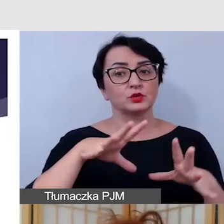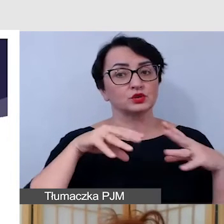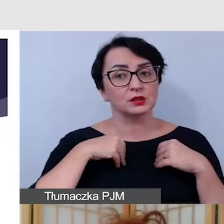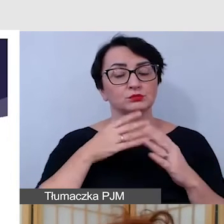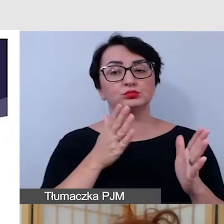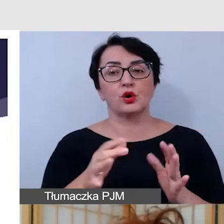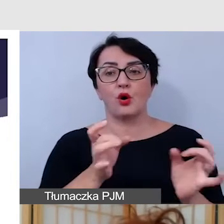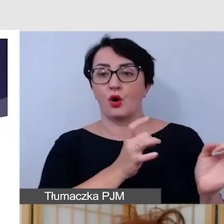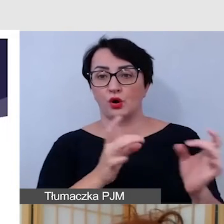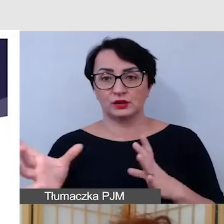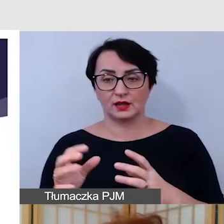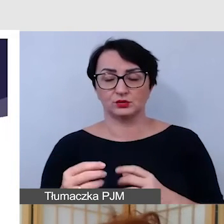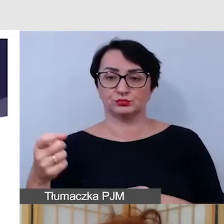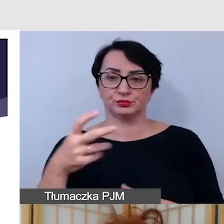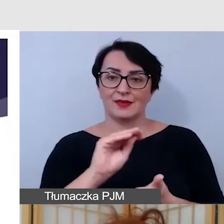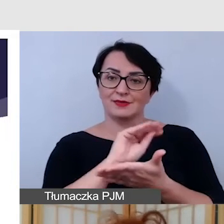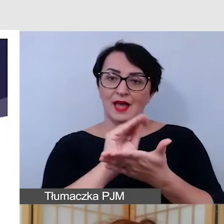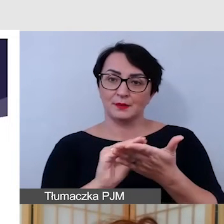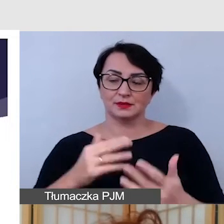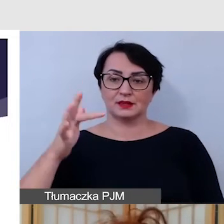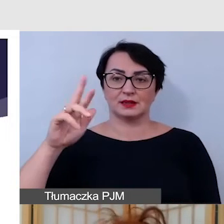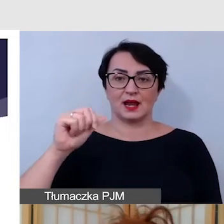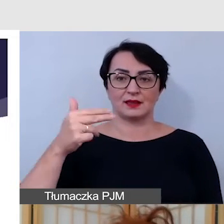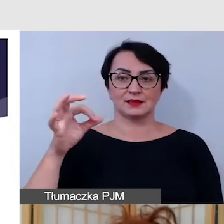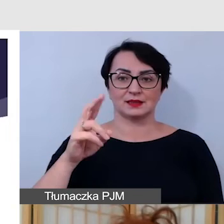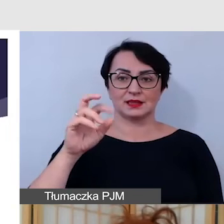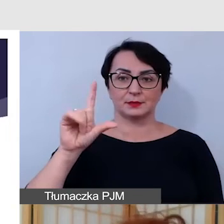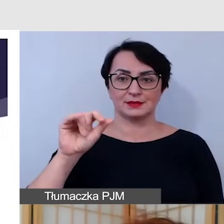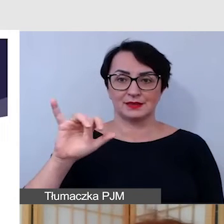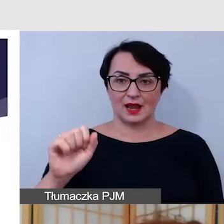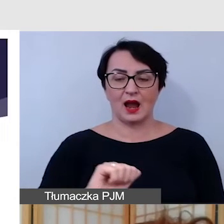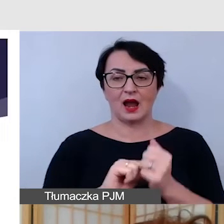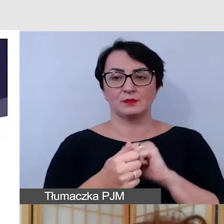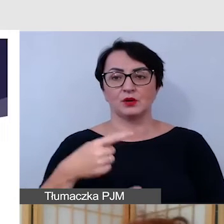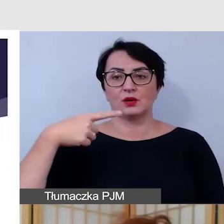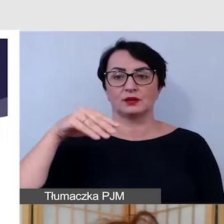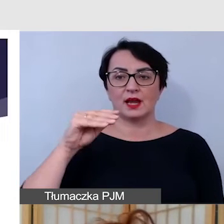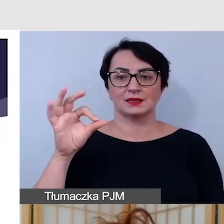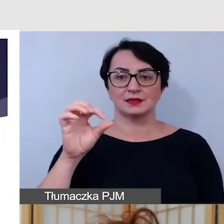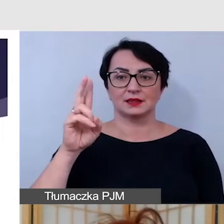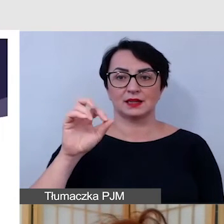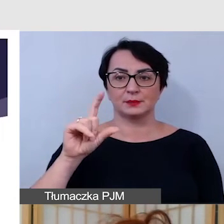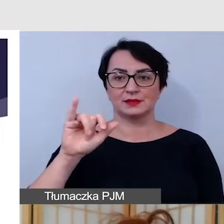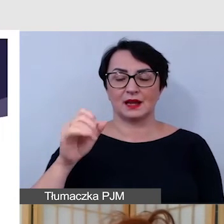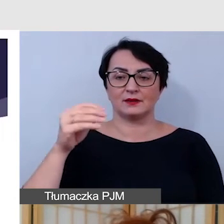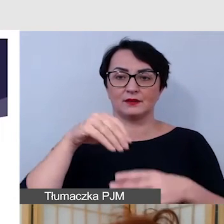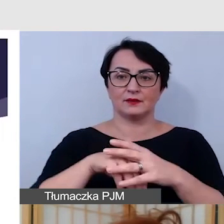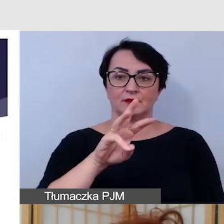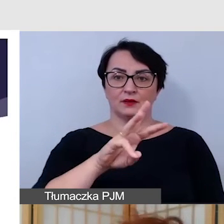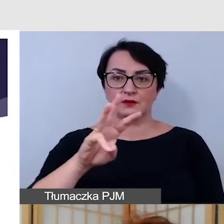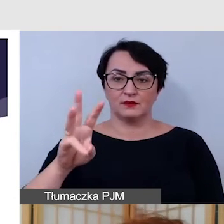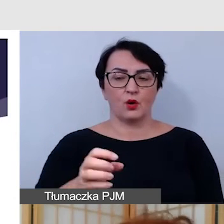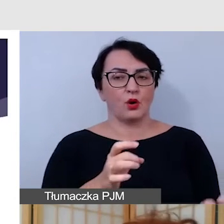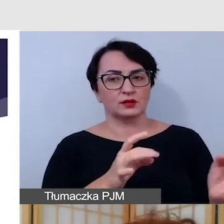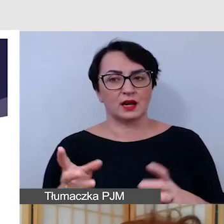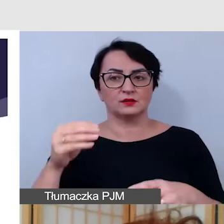od razu w formie transkrypcji bądź deskrypcji na stronie internetowej bezpośrednio obok tego elementu, który